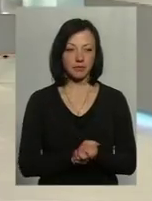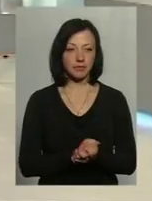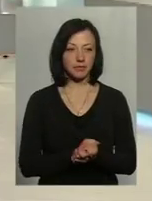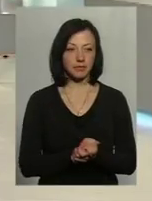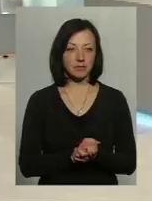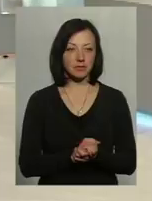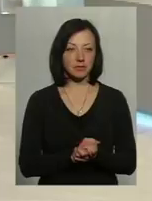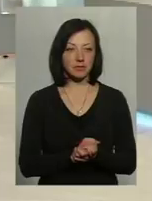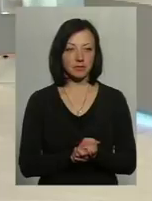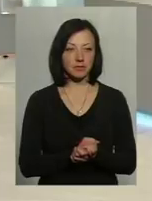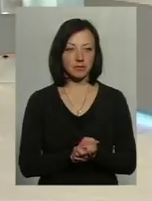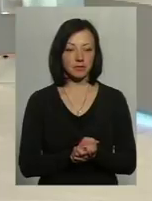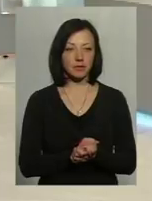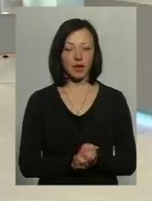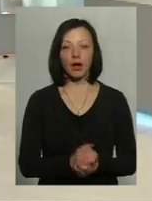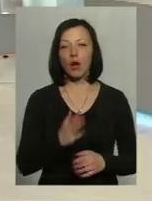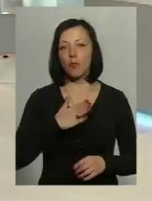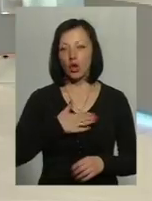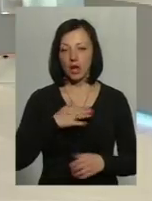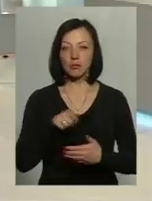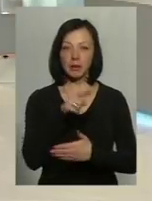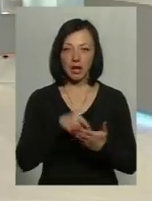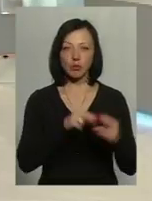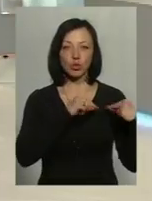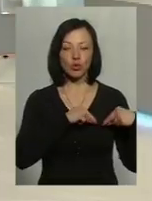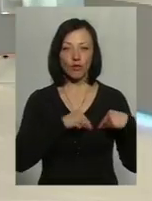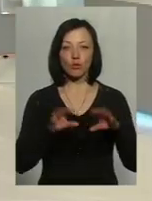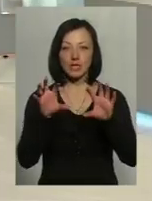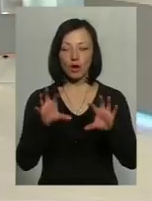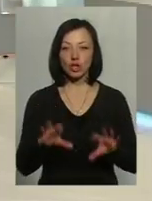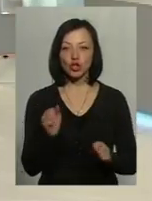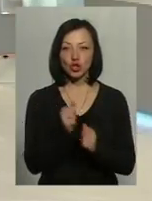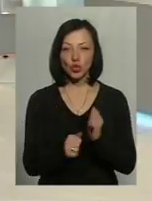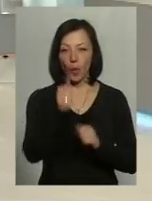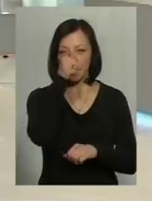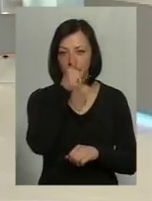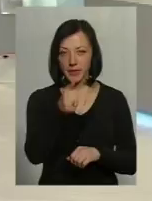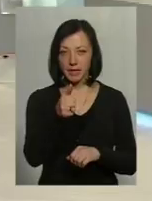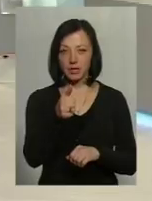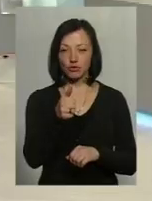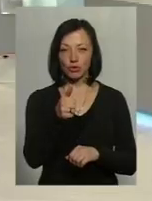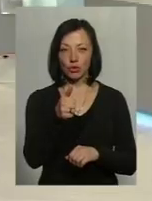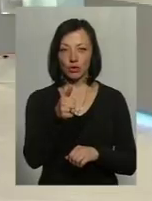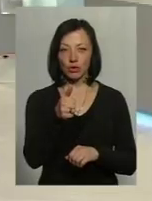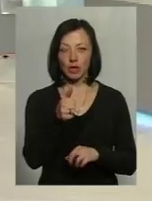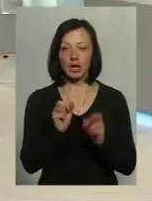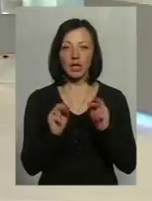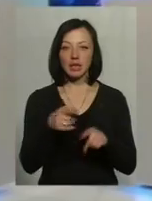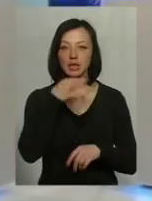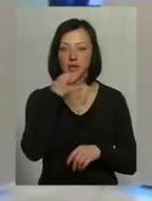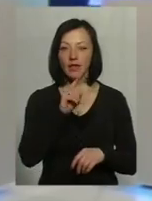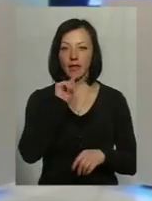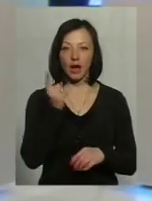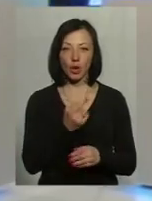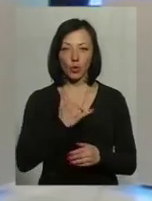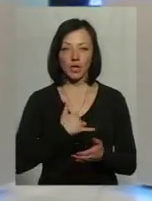Так, ну, по наших питаннях, трудовому законодавству, щомісячно, ну, план, так як сказав Петрович, на рік в